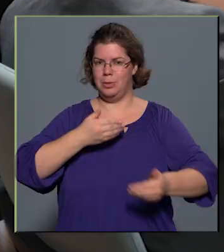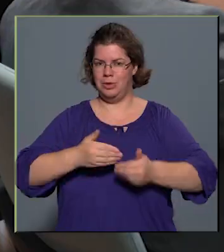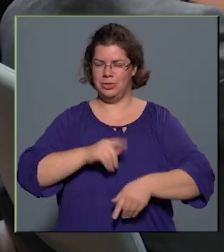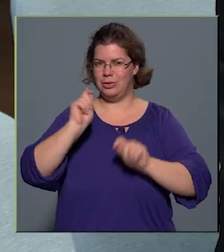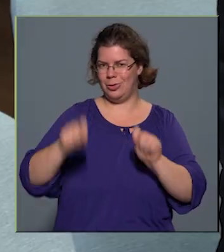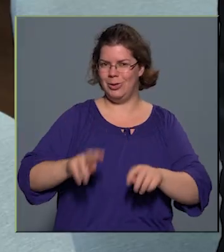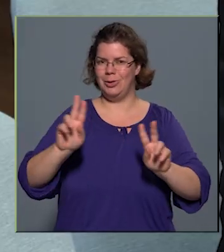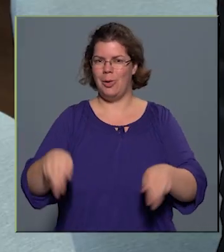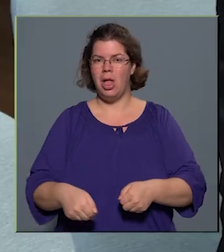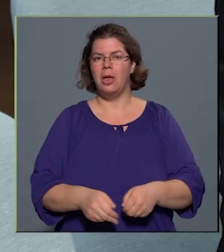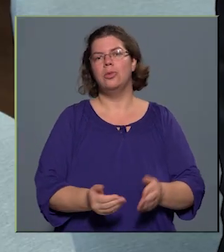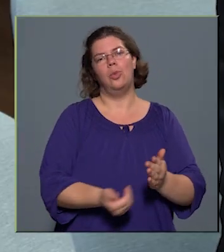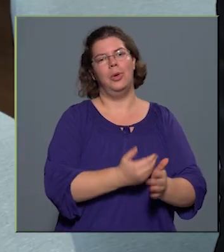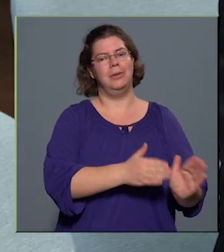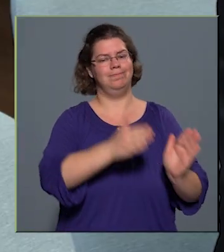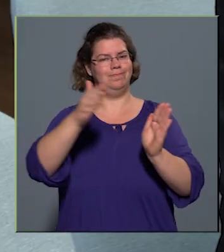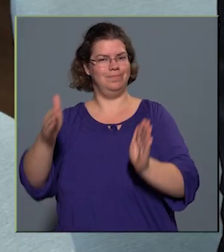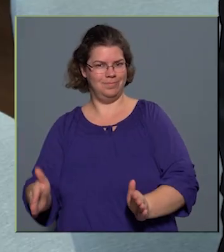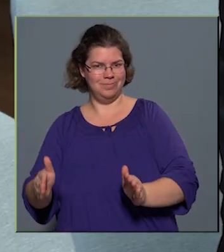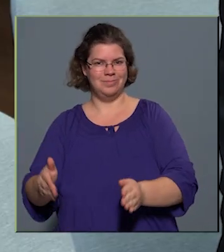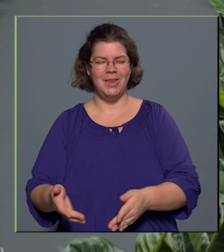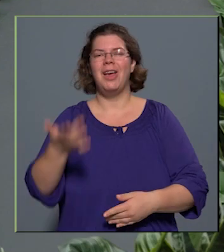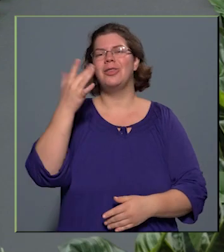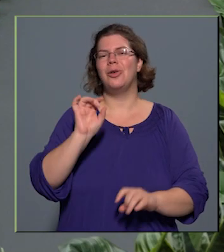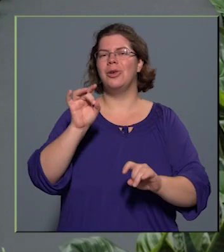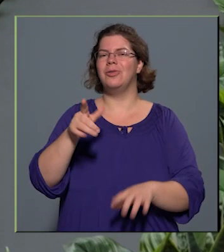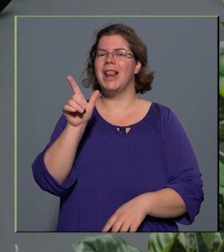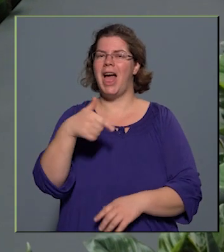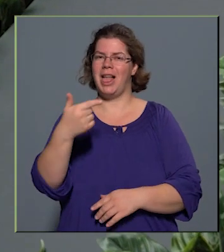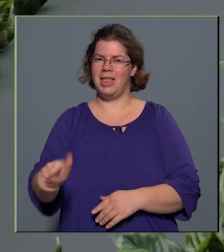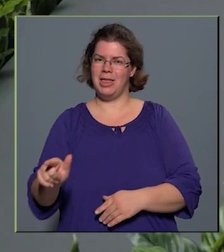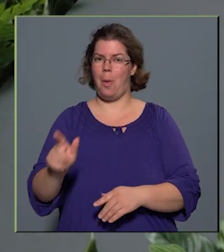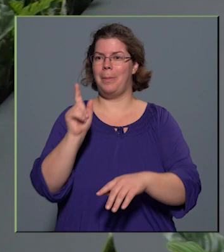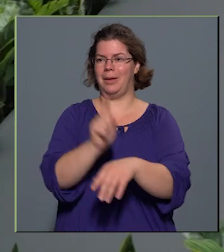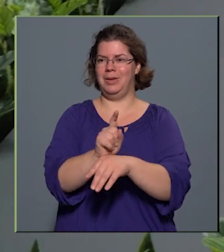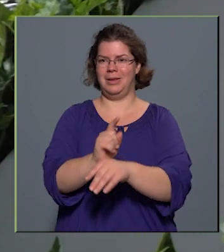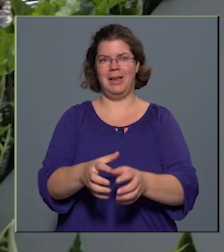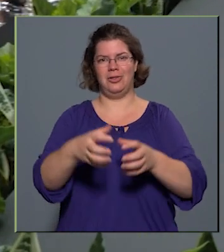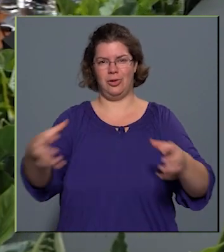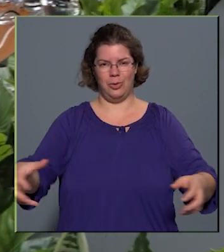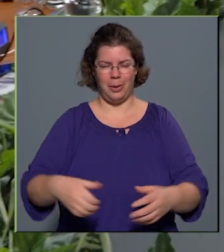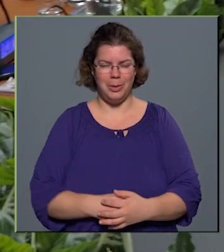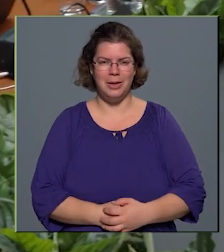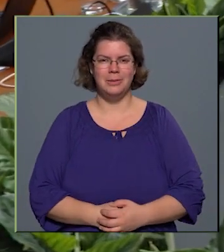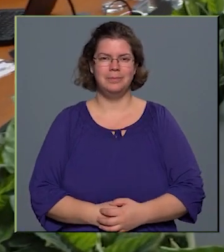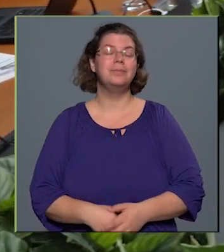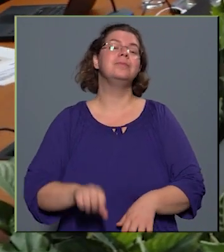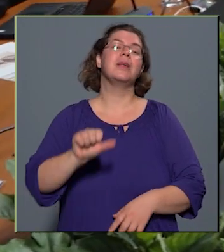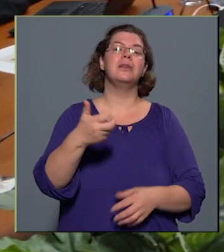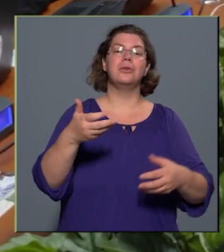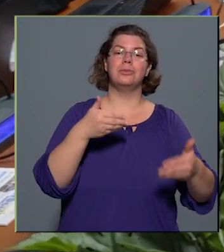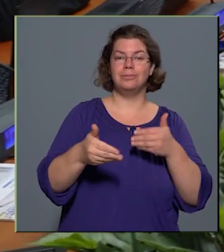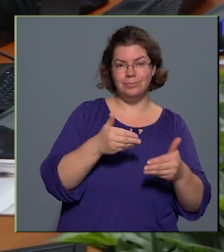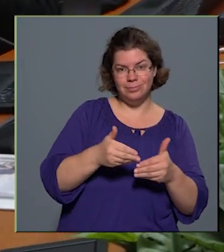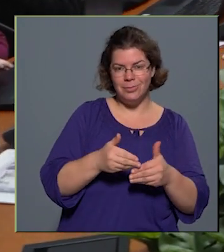újabb periódusra meghosszabbítja Győrfi László megbizatását. Előbb elkalaúzoljuk Önöket a testületi ülésre, majd közre